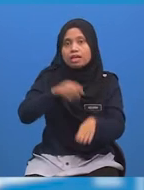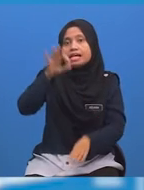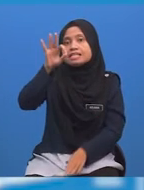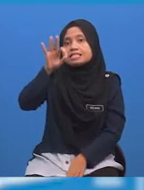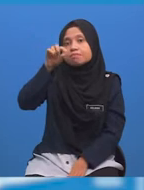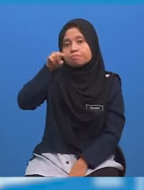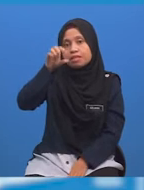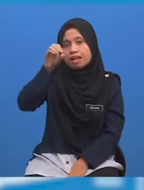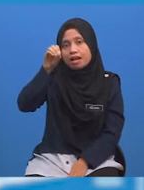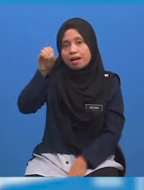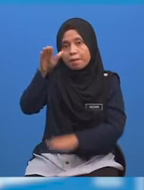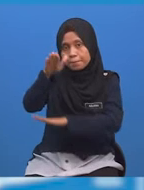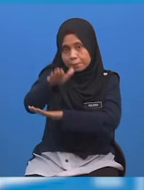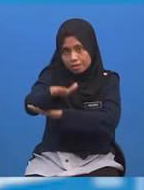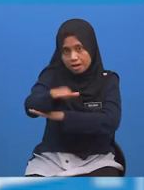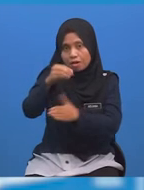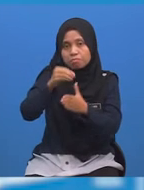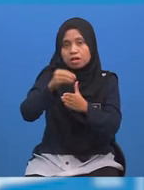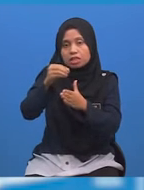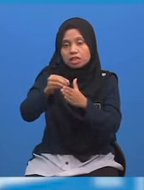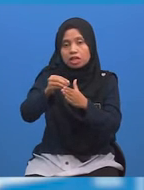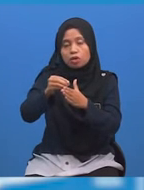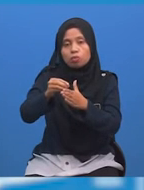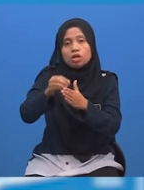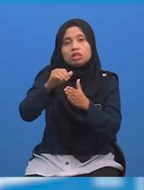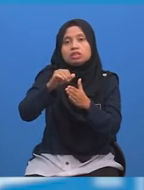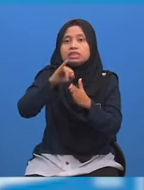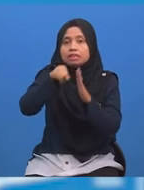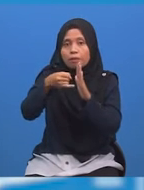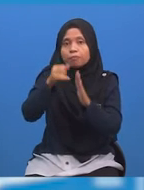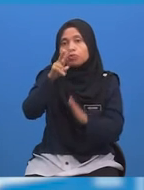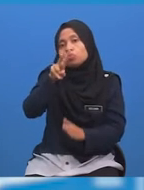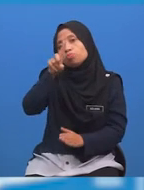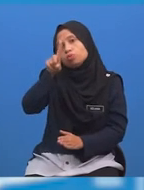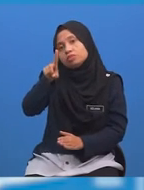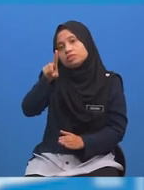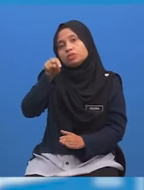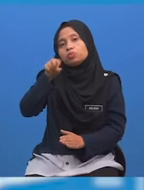Sembilan malam Atau Jam dua puluh satu